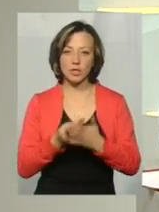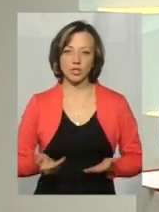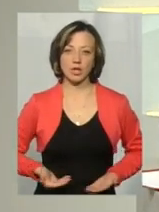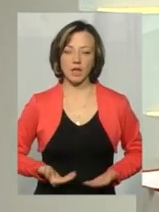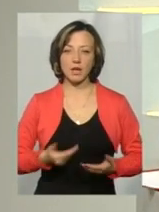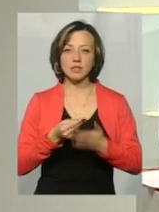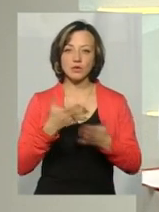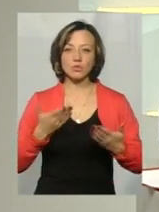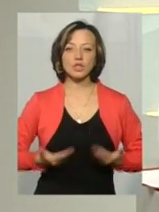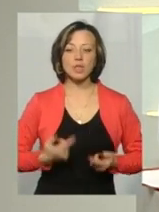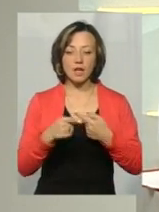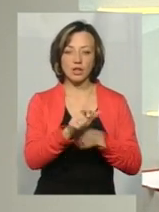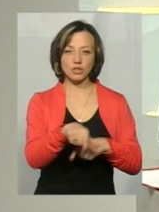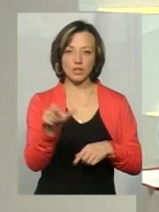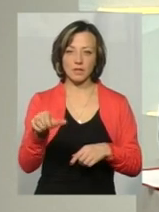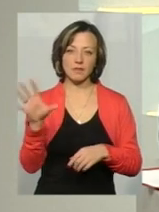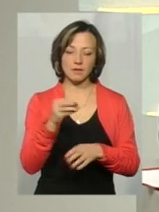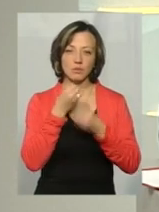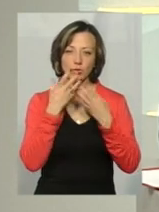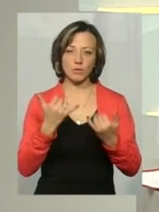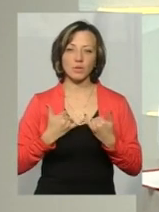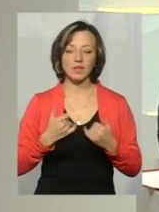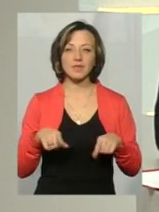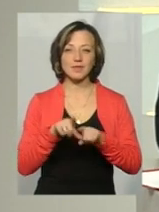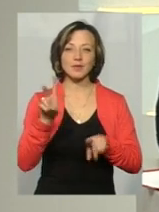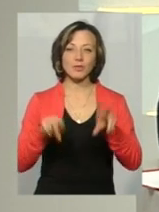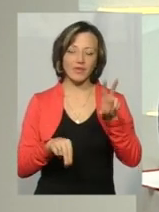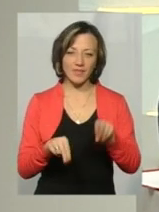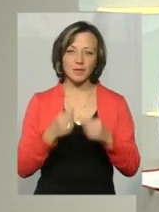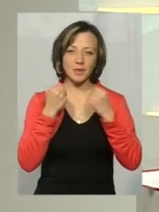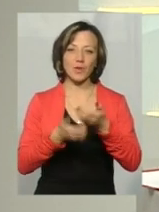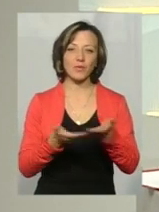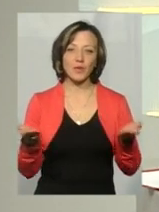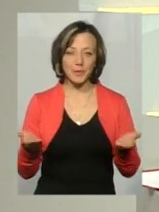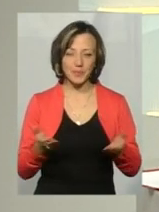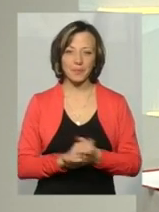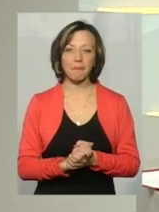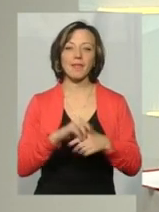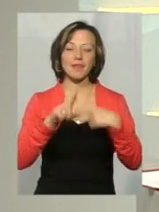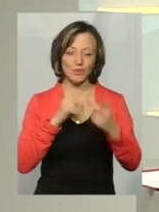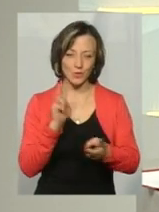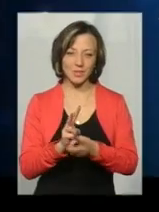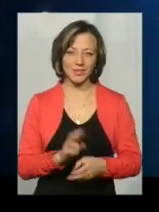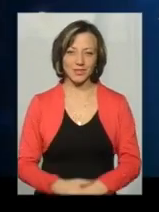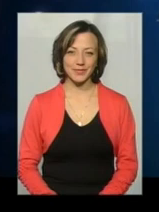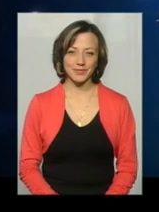життя, цінуйте життя інших. Ну і все буде в нас добре, я так на це сподіваюся. Дякую всім. Ну і до зустрічі.